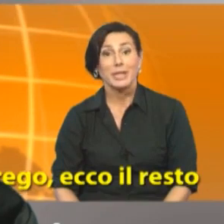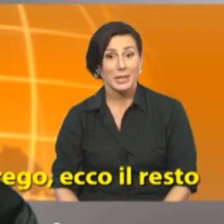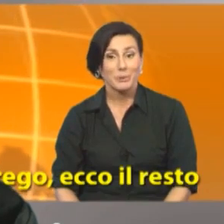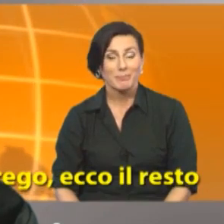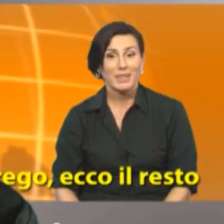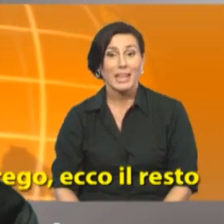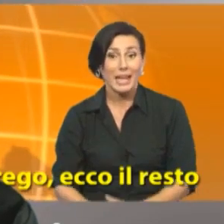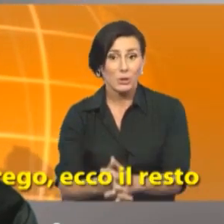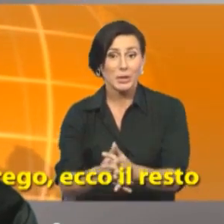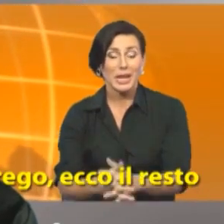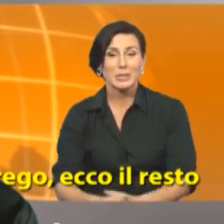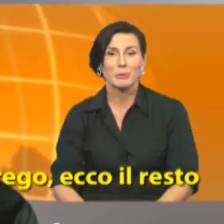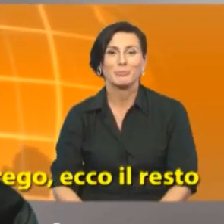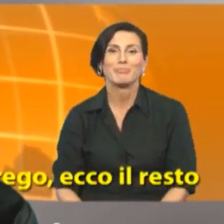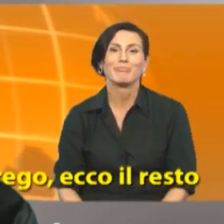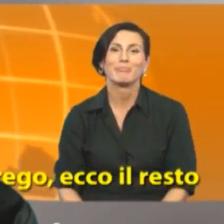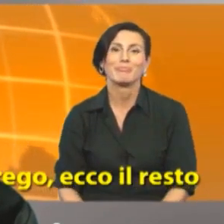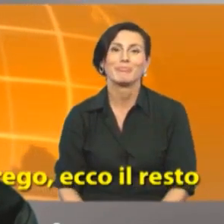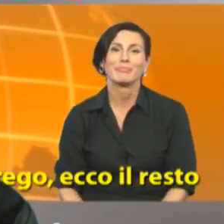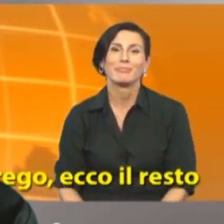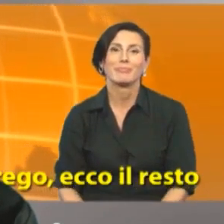prego ecco il resto